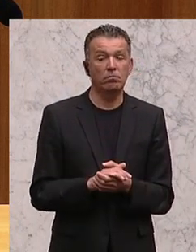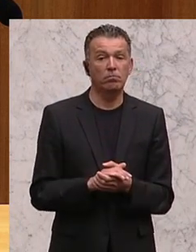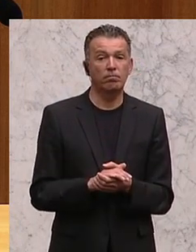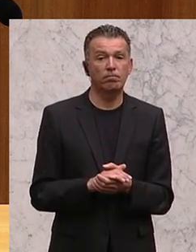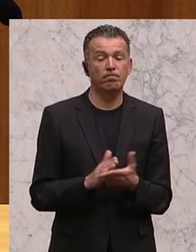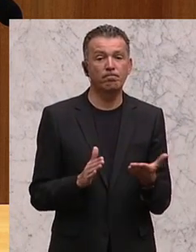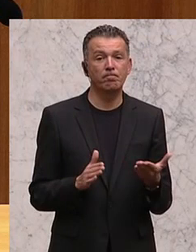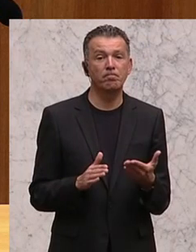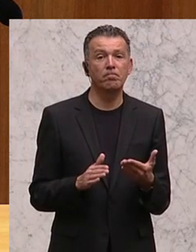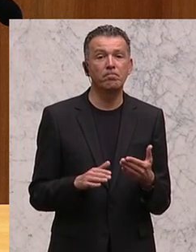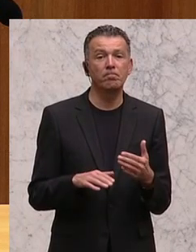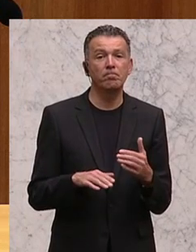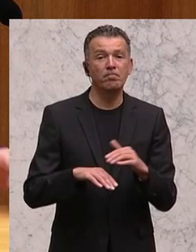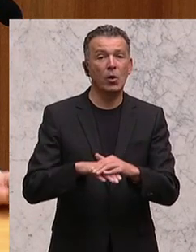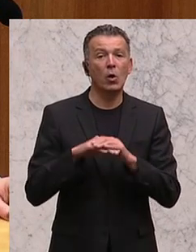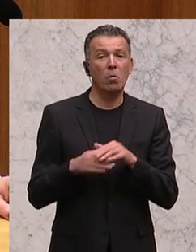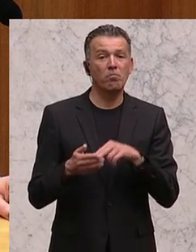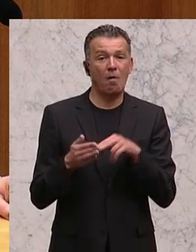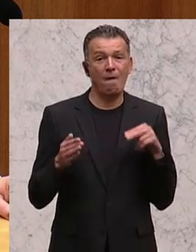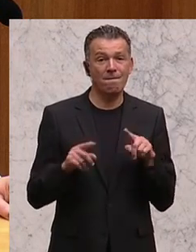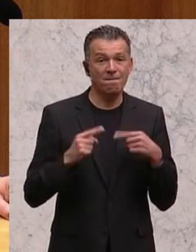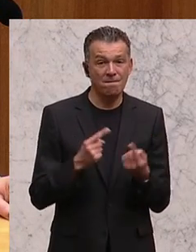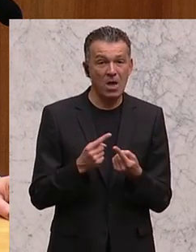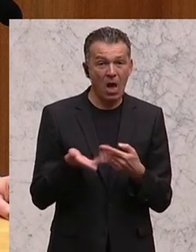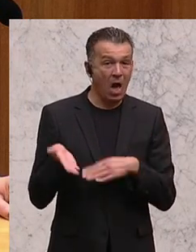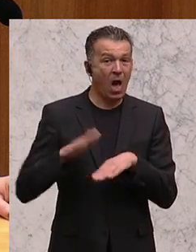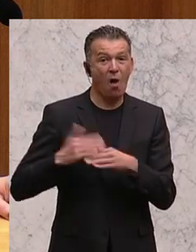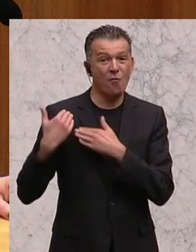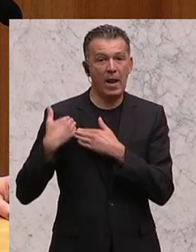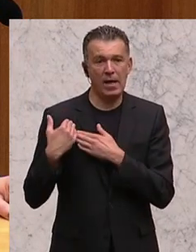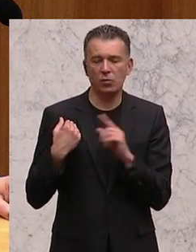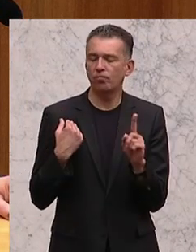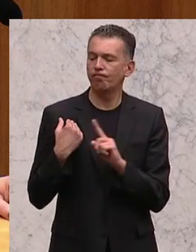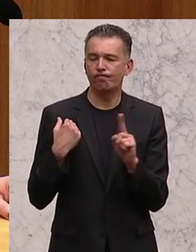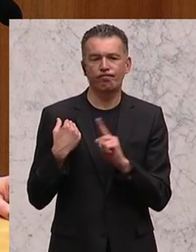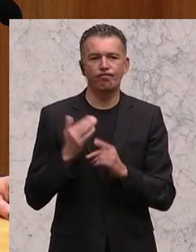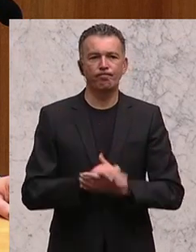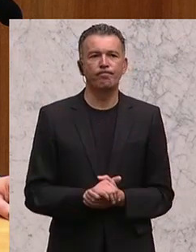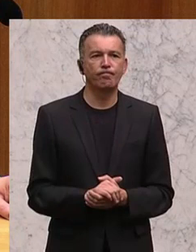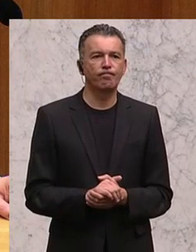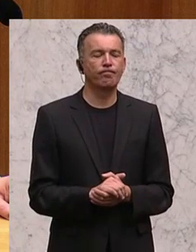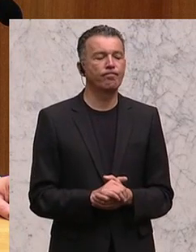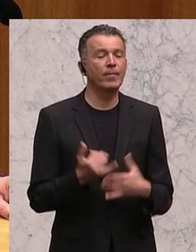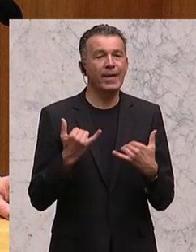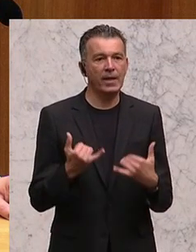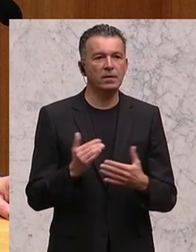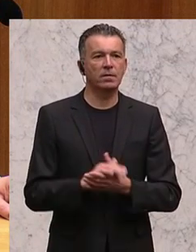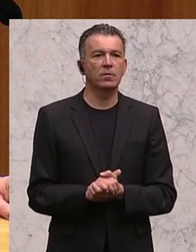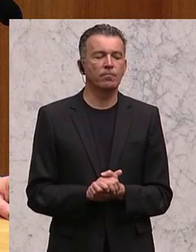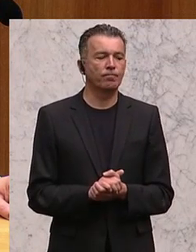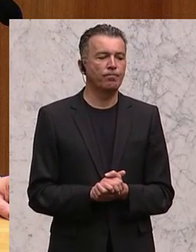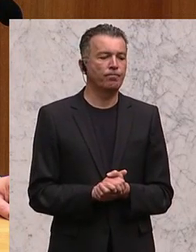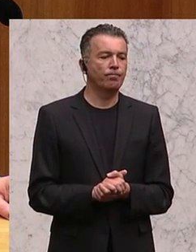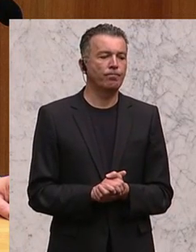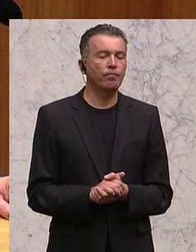Austritt jetzt noch zusätzlich belastet werden. Wir sind der Meinung, dass jetzt erstens einmal